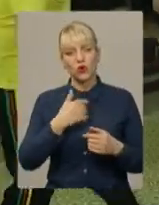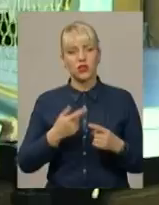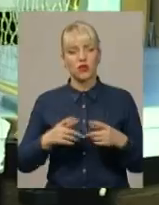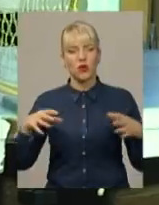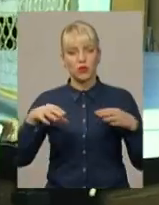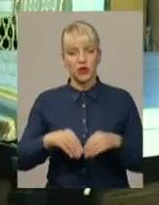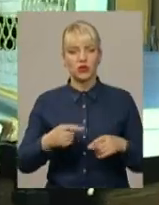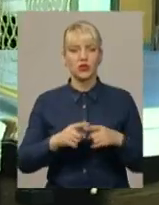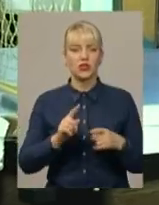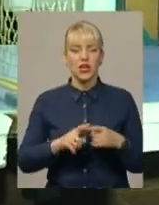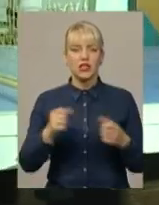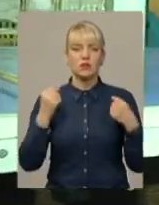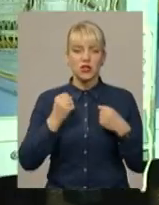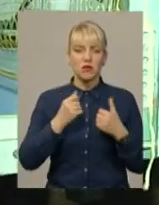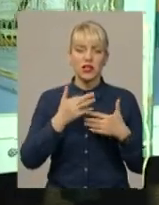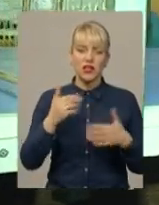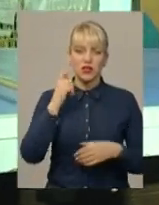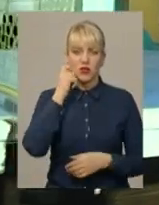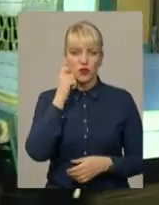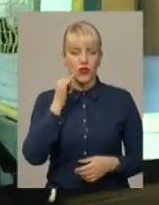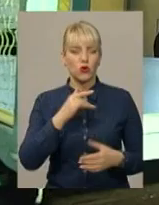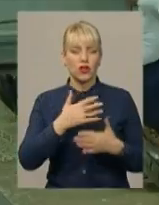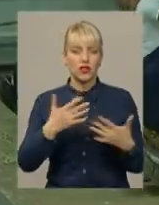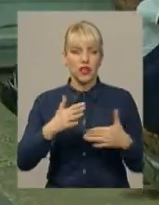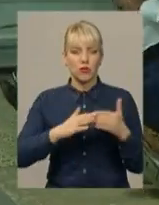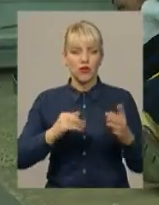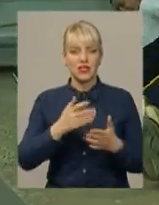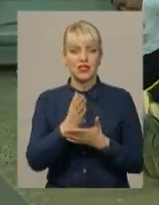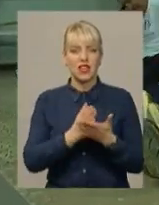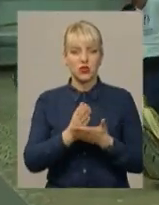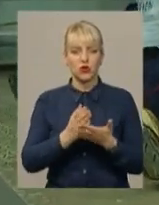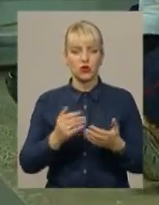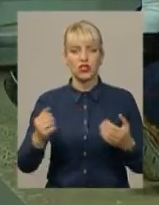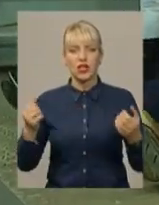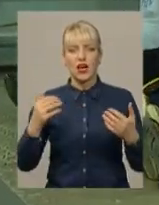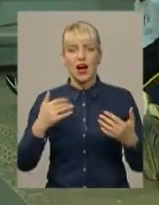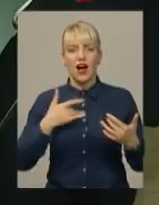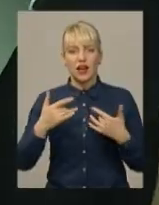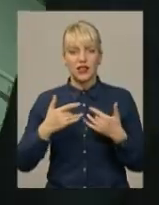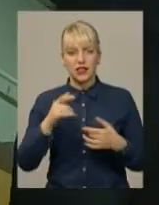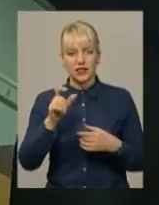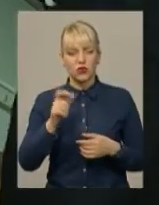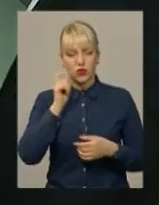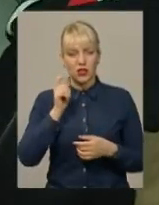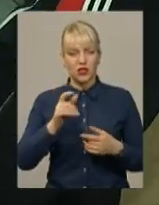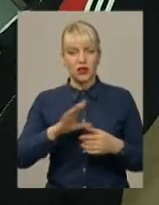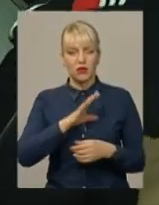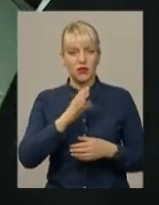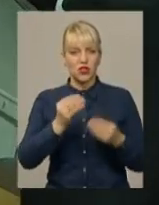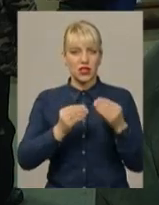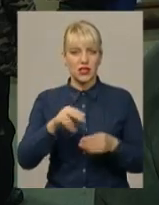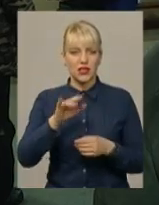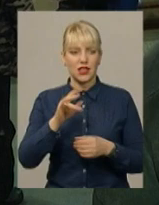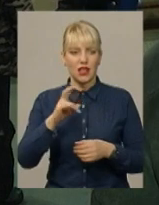двох десятків спортсменів різного віку і професій. Серед них заслужений артист України Олександр Дорофєєв і колишній гравець хмельницького «Динамо» Віктор